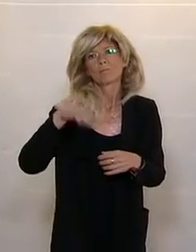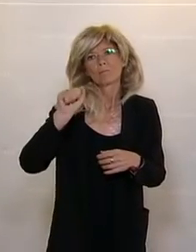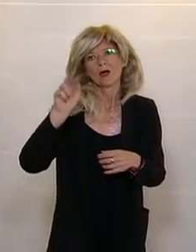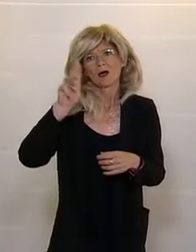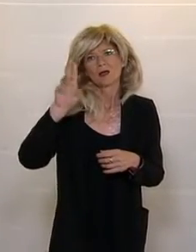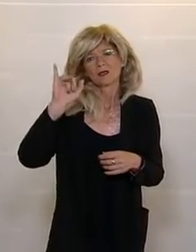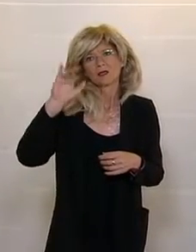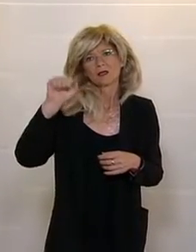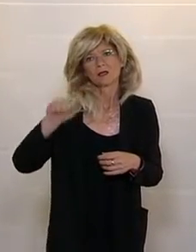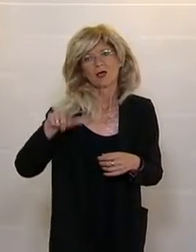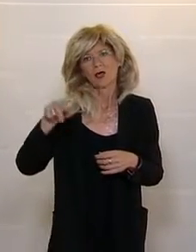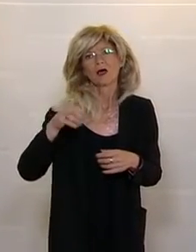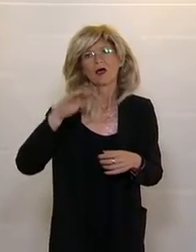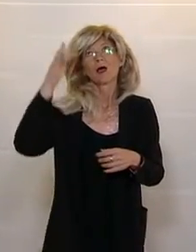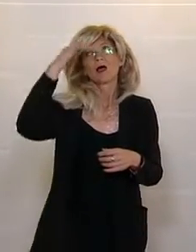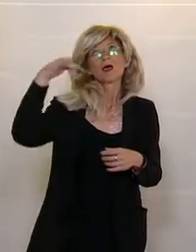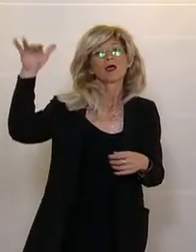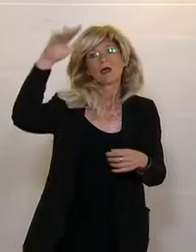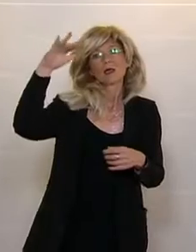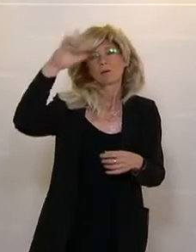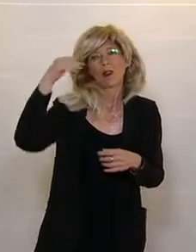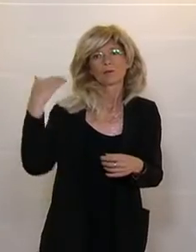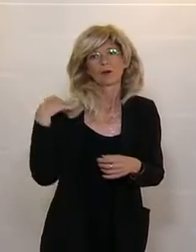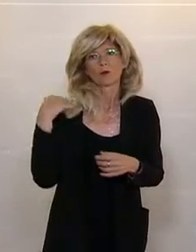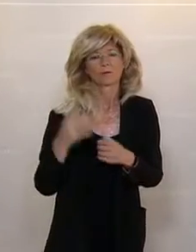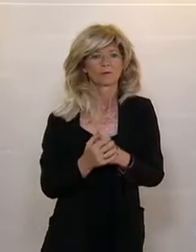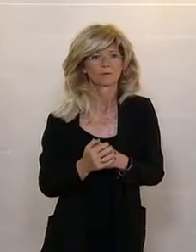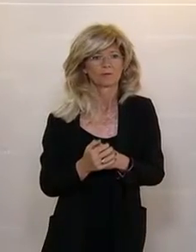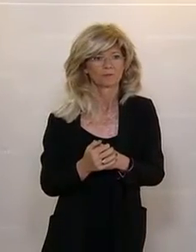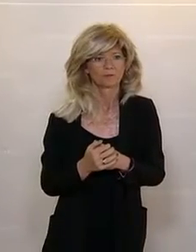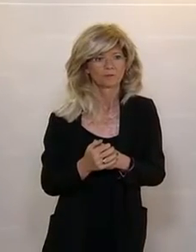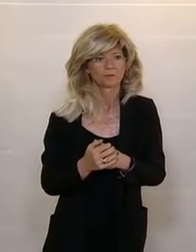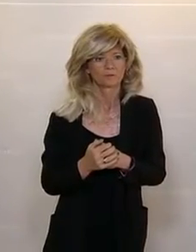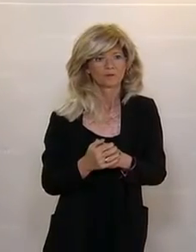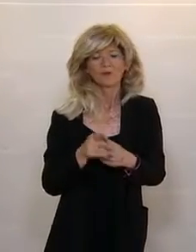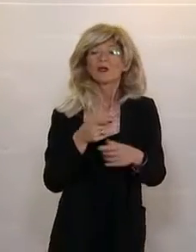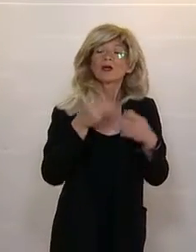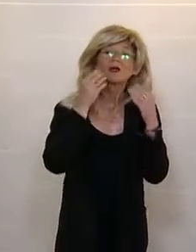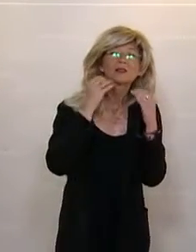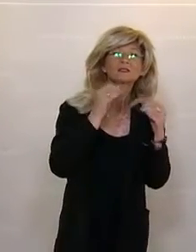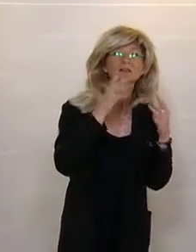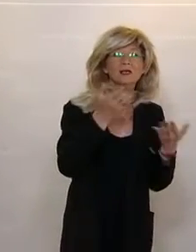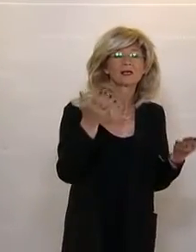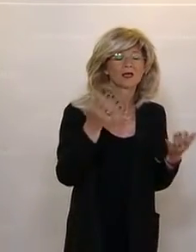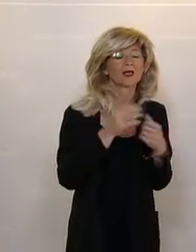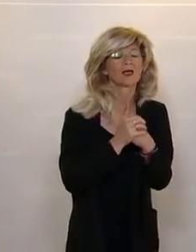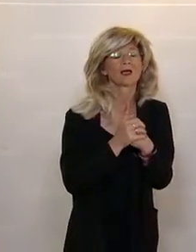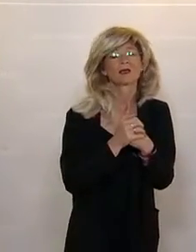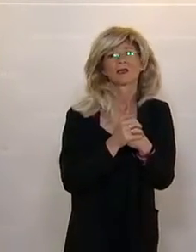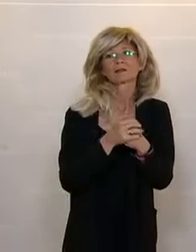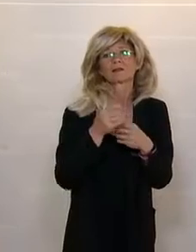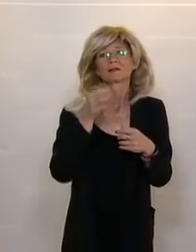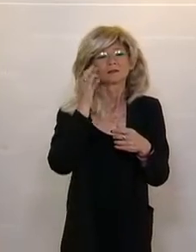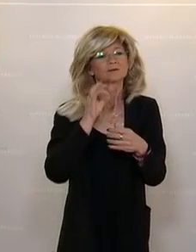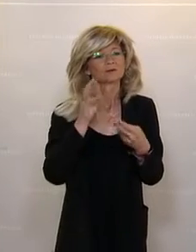Dankeschön, Frau Präsidentin, Herr Bundesminister, werte Kolleginnen und Kollegen. Ich möchte es zu Beginn auch wiederholen. Wir